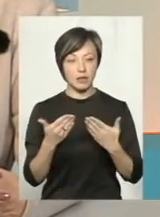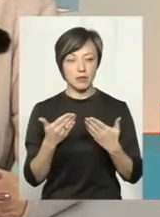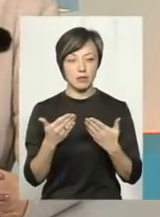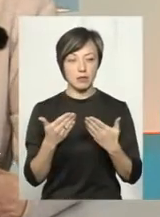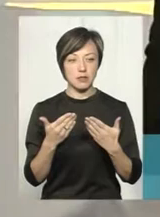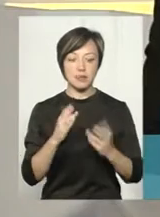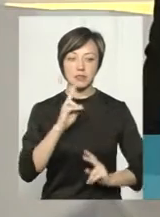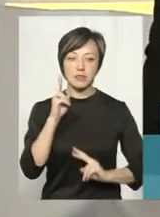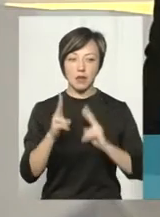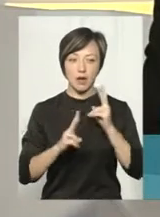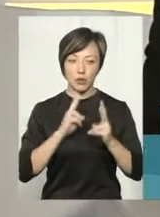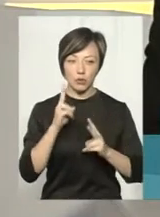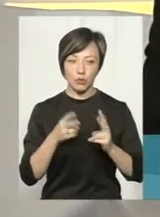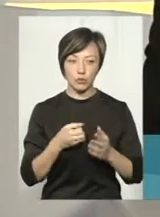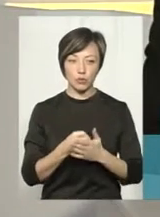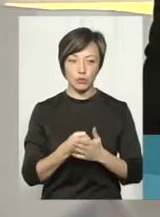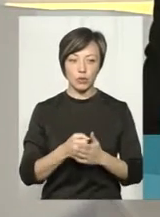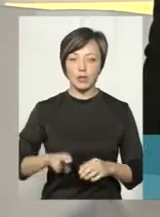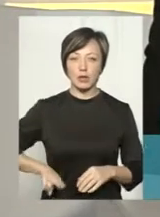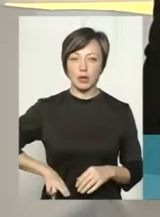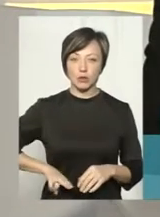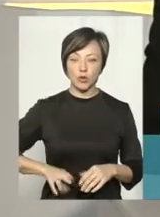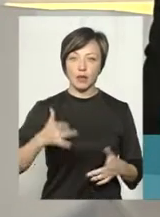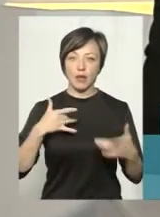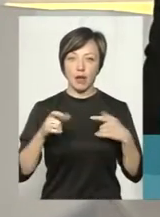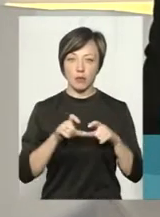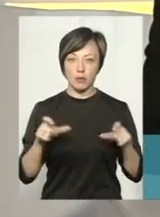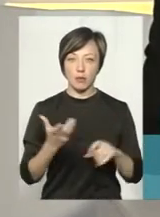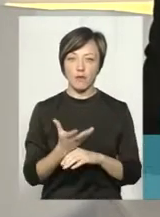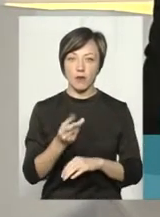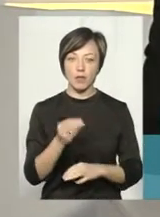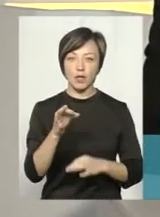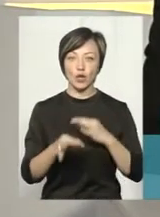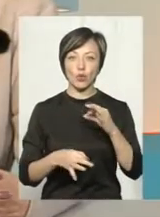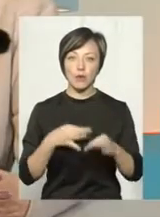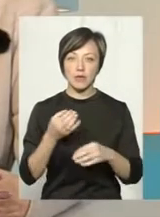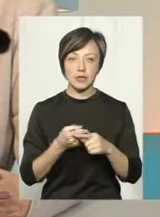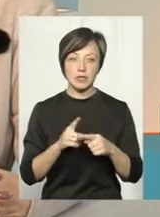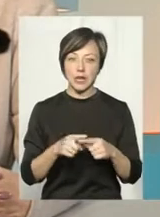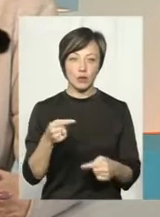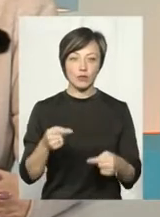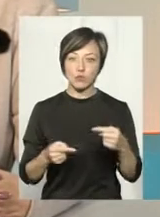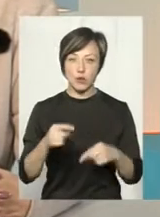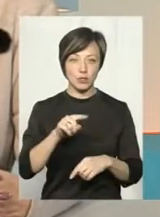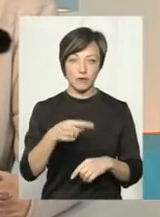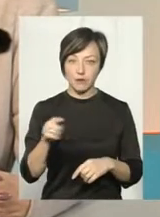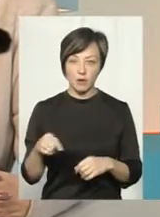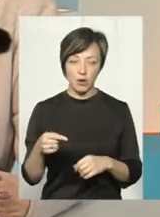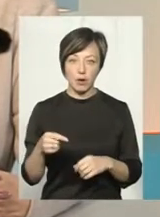скаргою до директора театра, по виплаті добових, це не суперечить вимогам